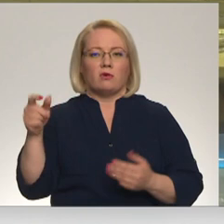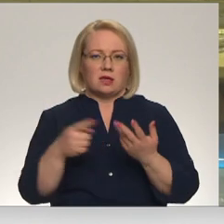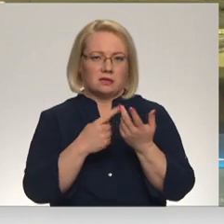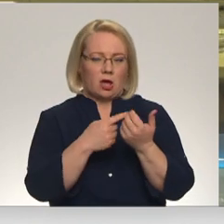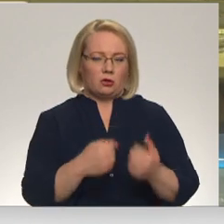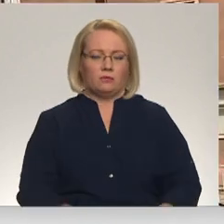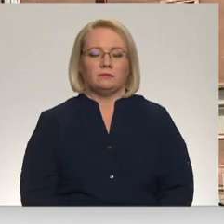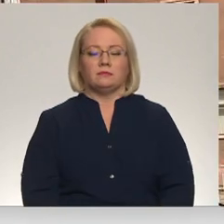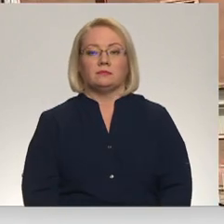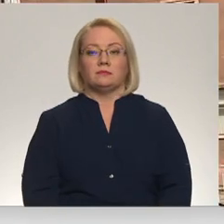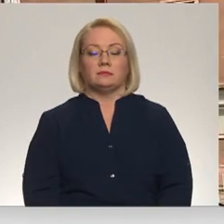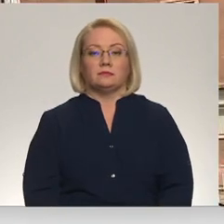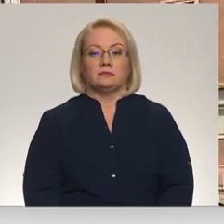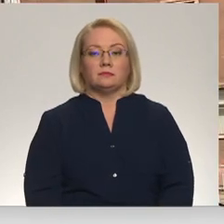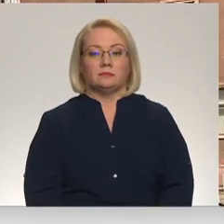Līcīta.